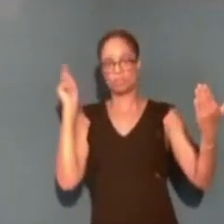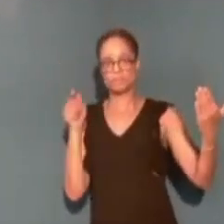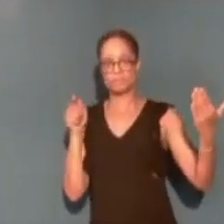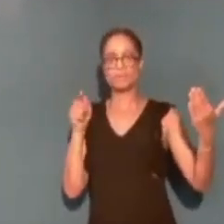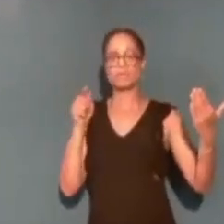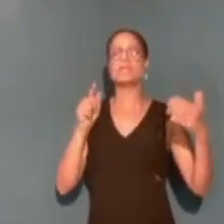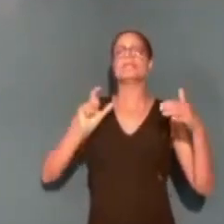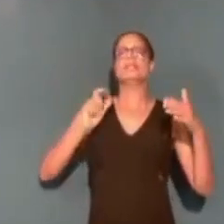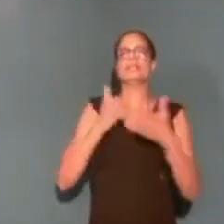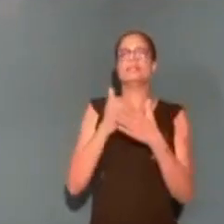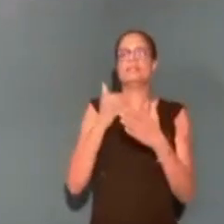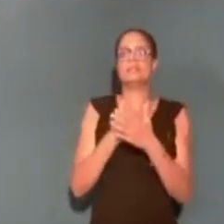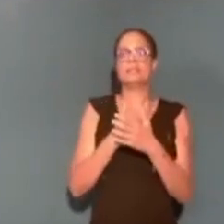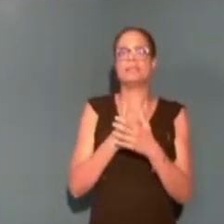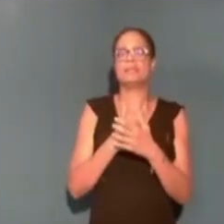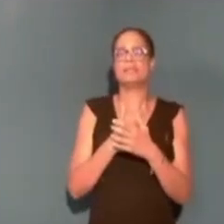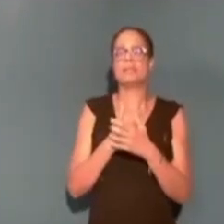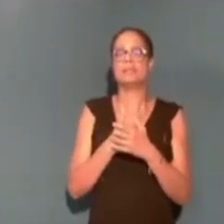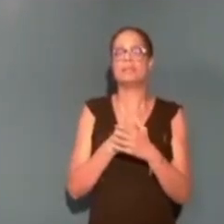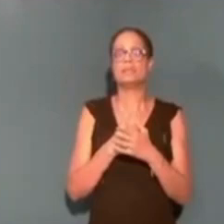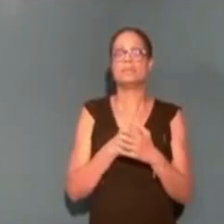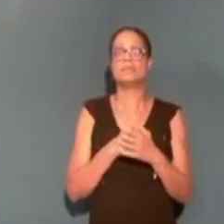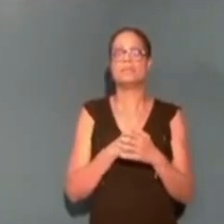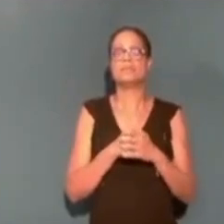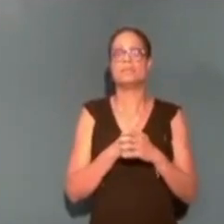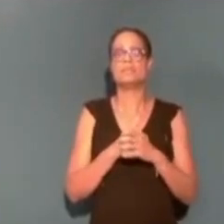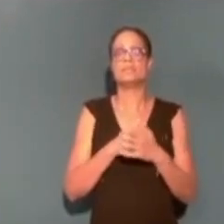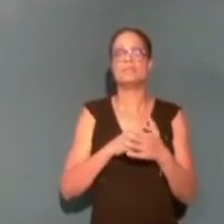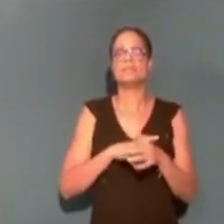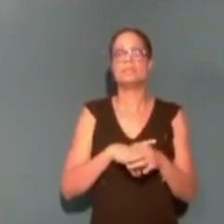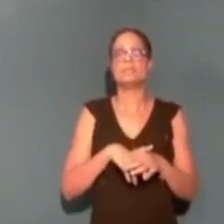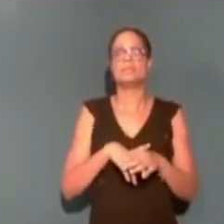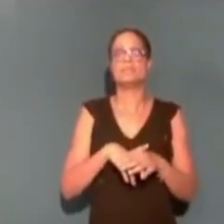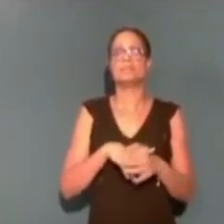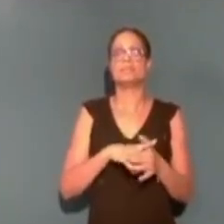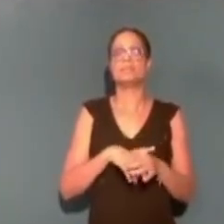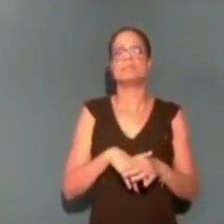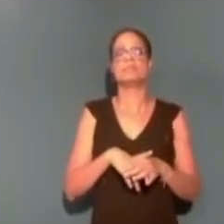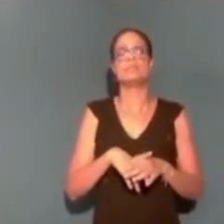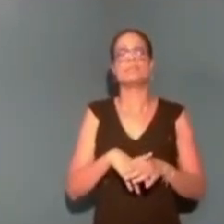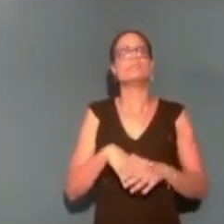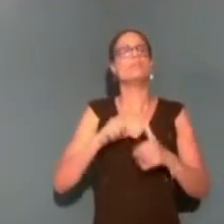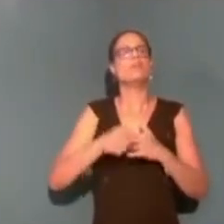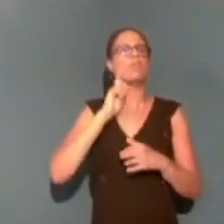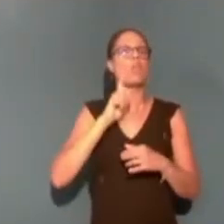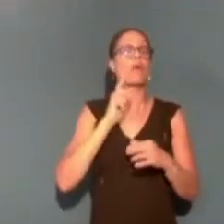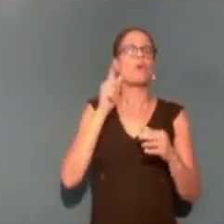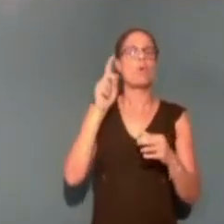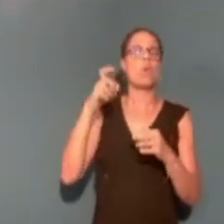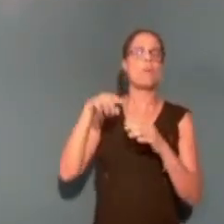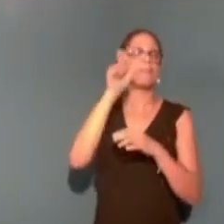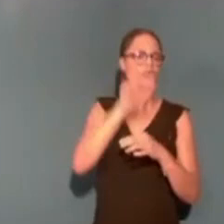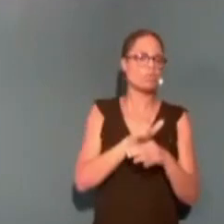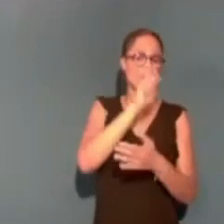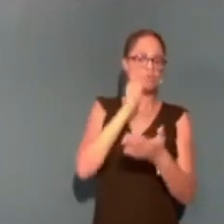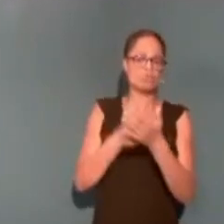impact parce que le délégataire qui achète l'eau, le fermier qui achète l'eau et qui